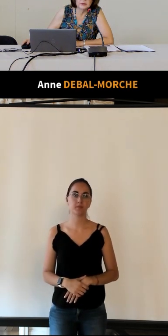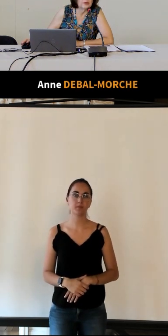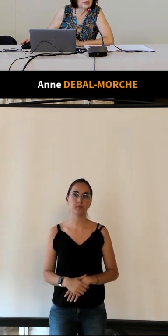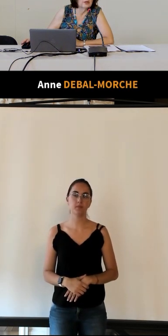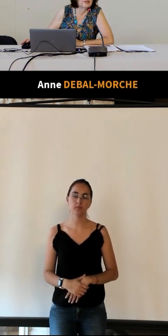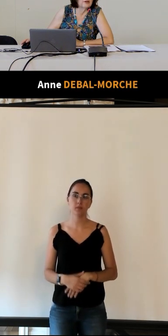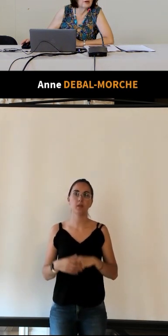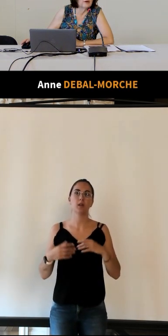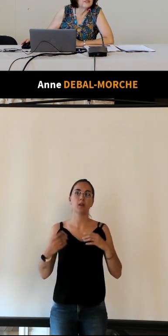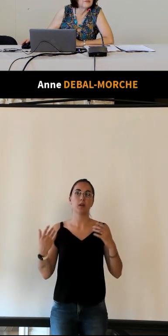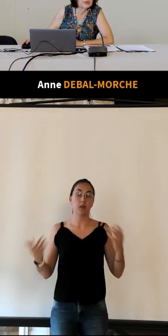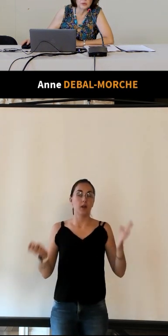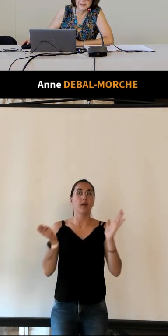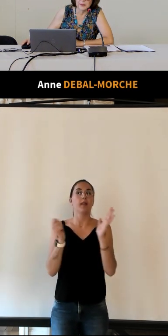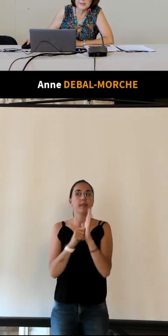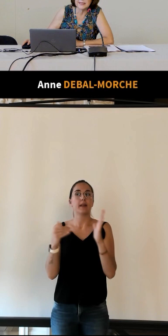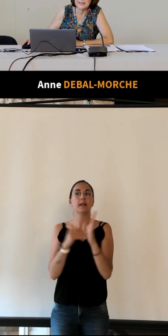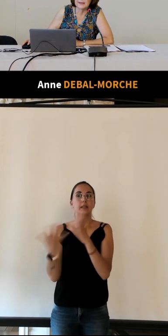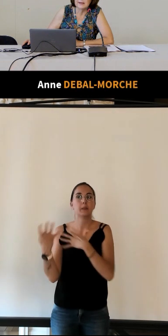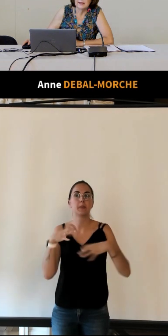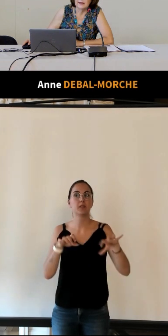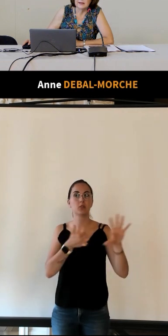donc en 1966